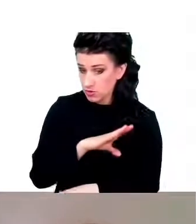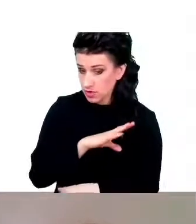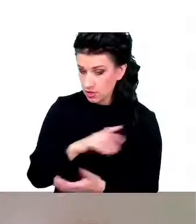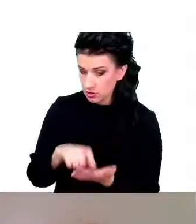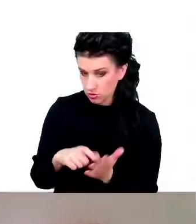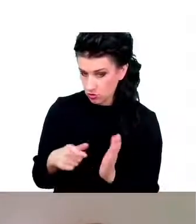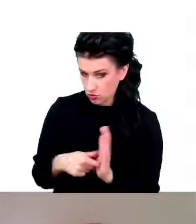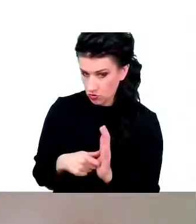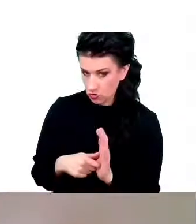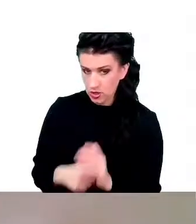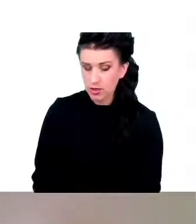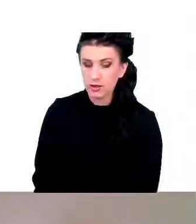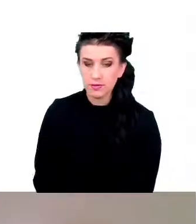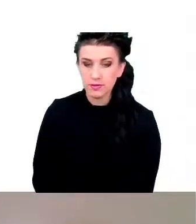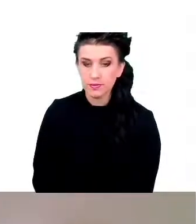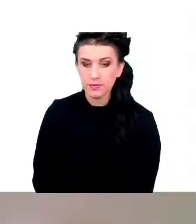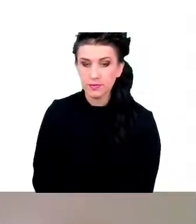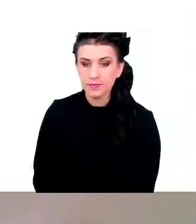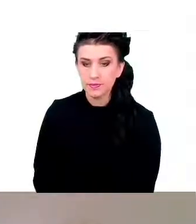dzieje.